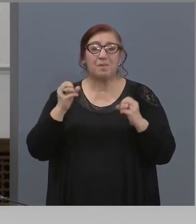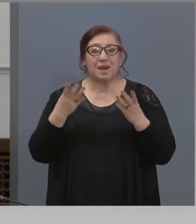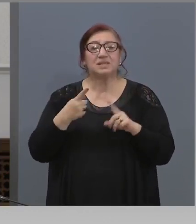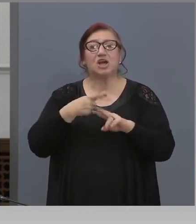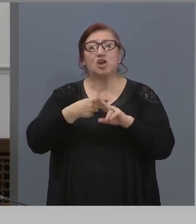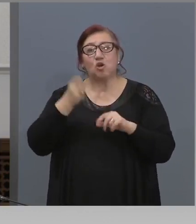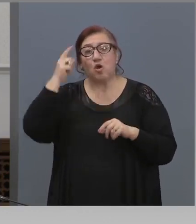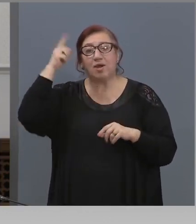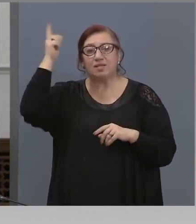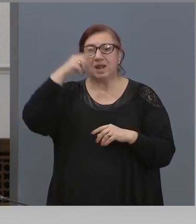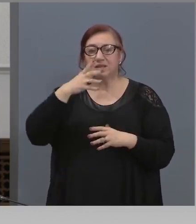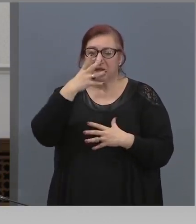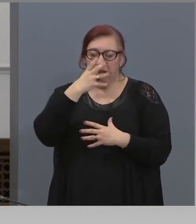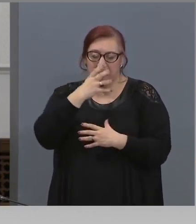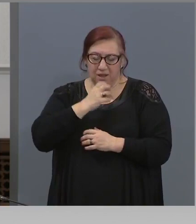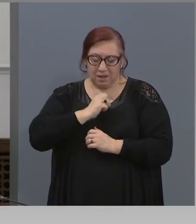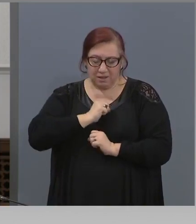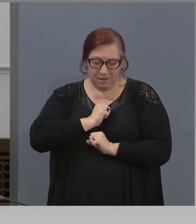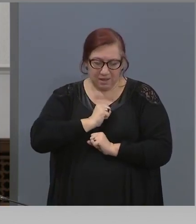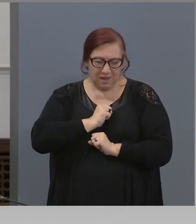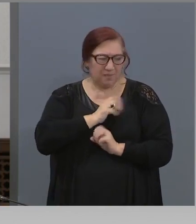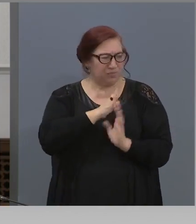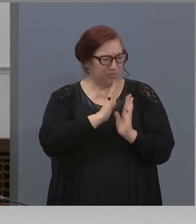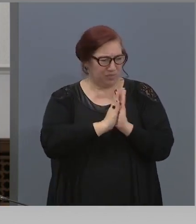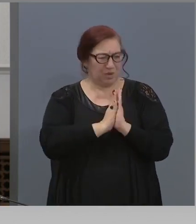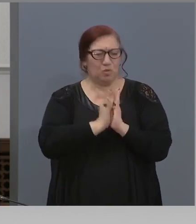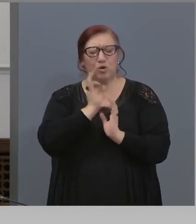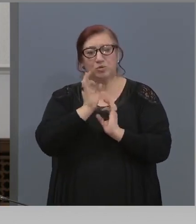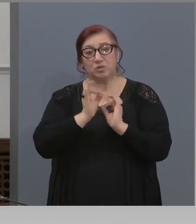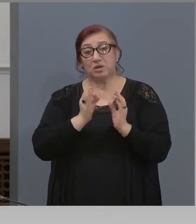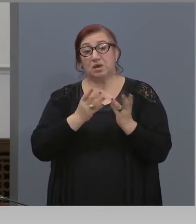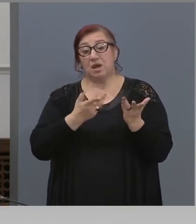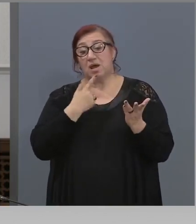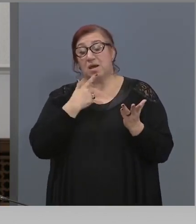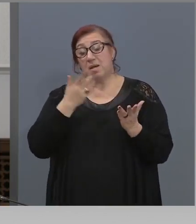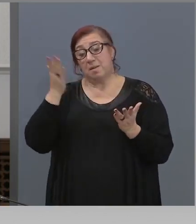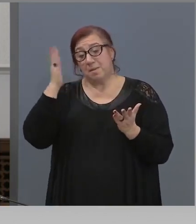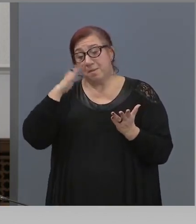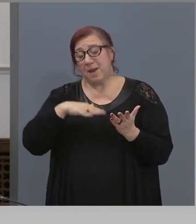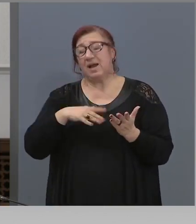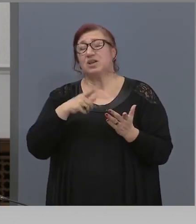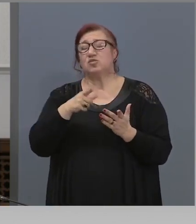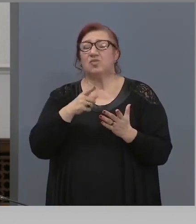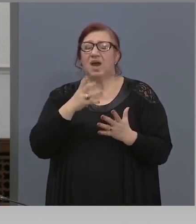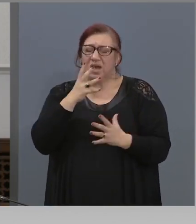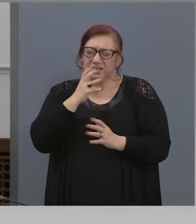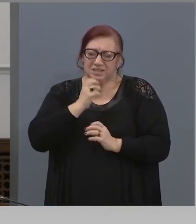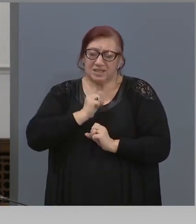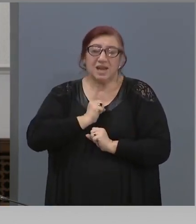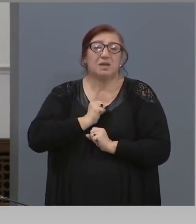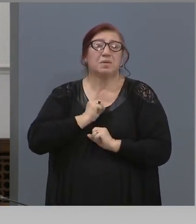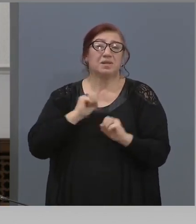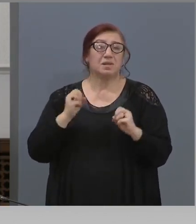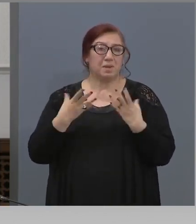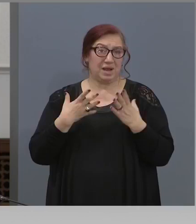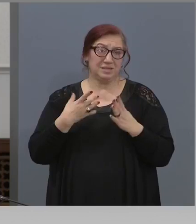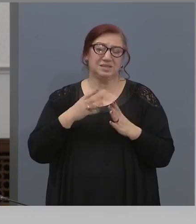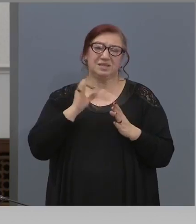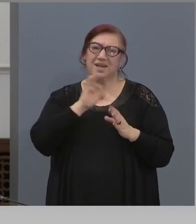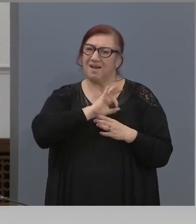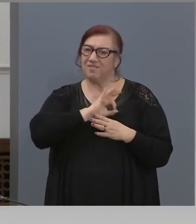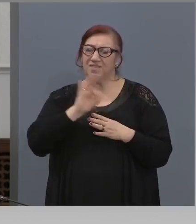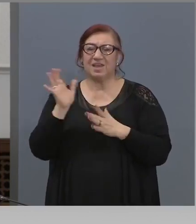ами, той е част, той е част от цялата седмица. Да.